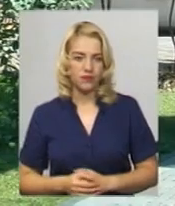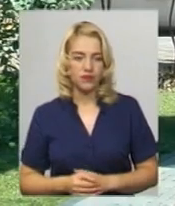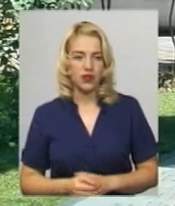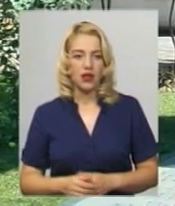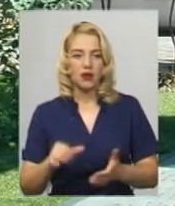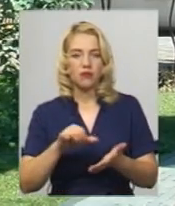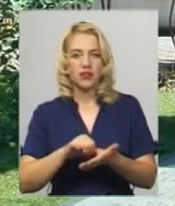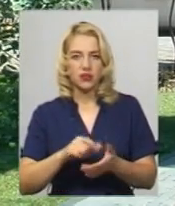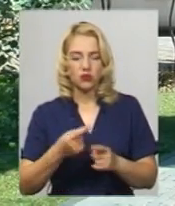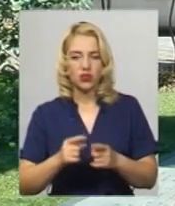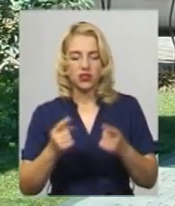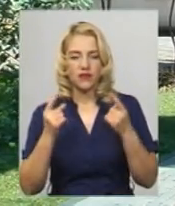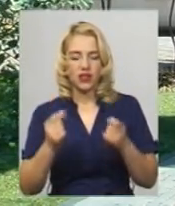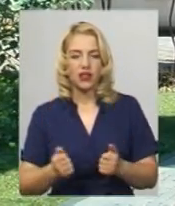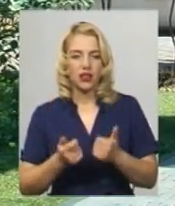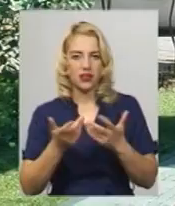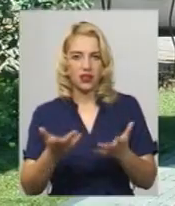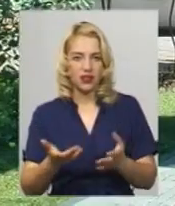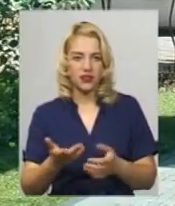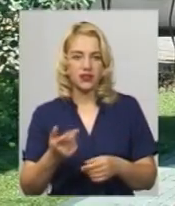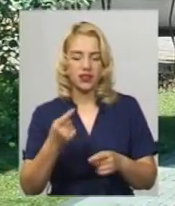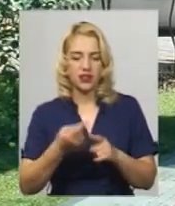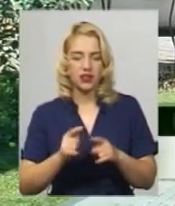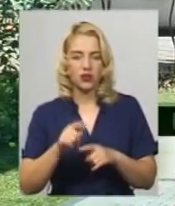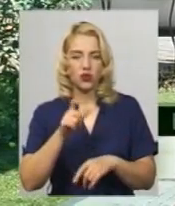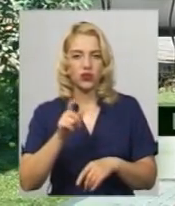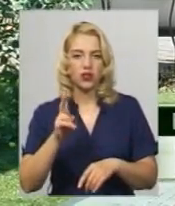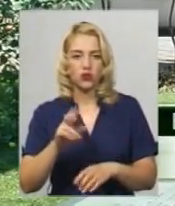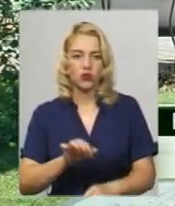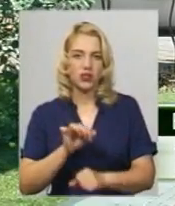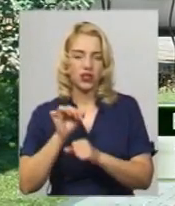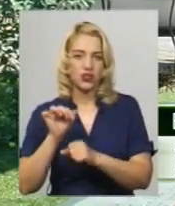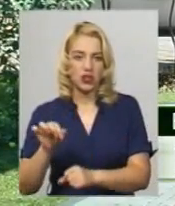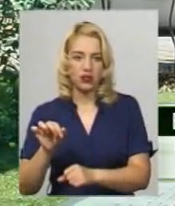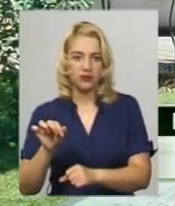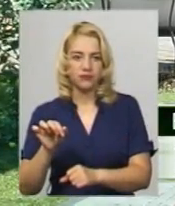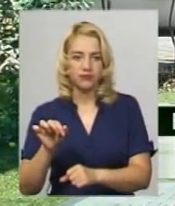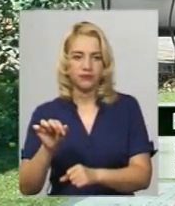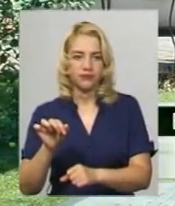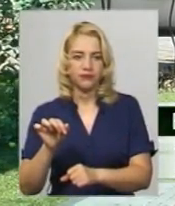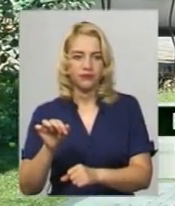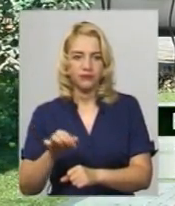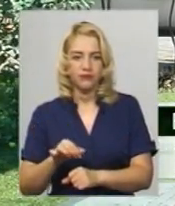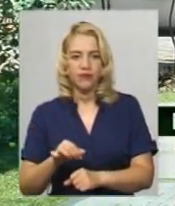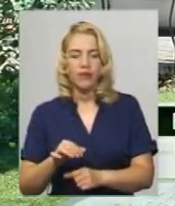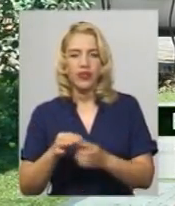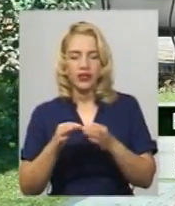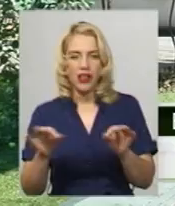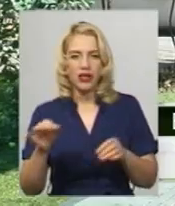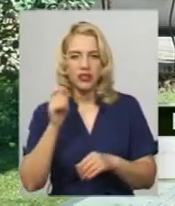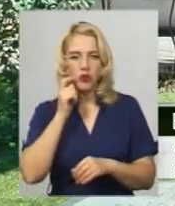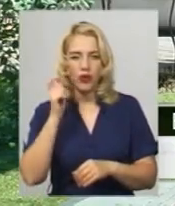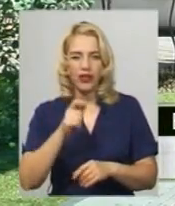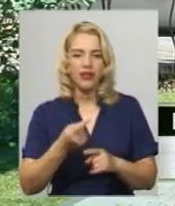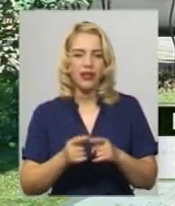Присутність вело як кількість, присутність тих людей, які захищали незалежність України,